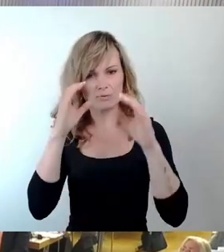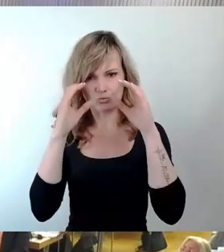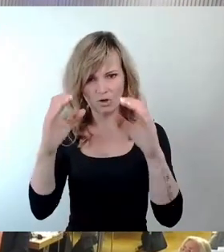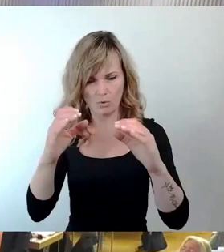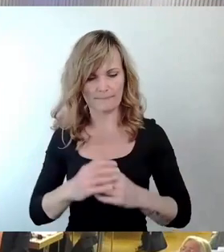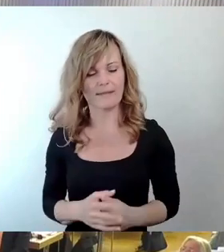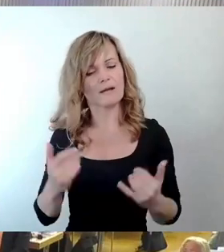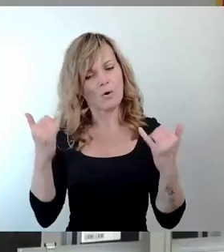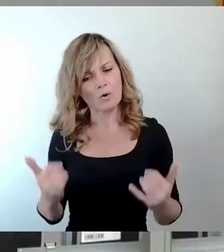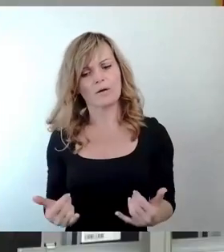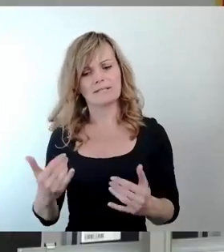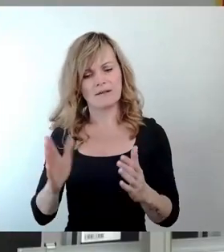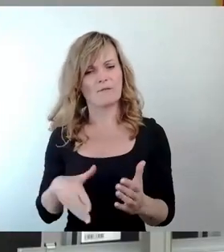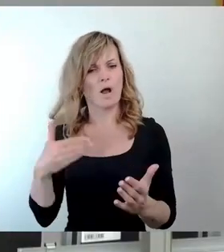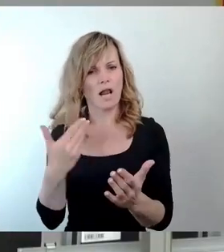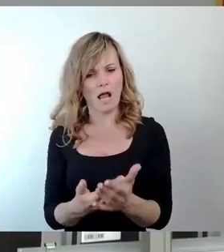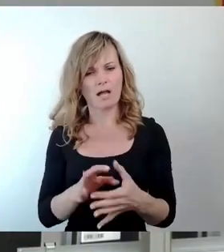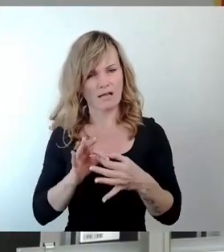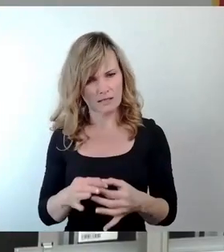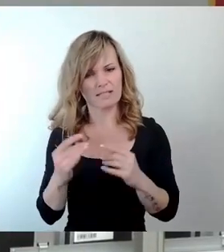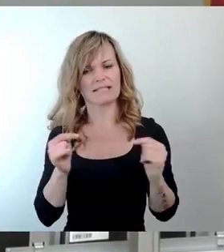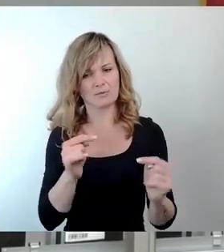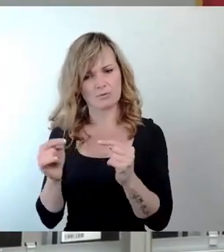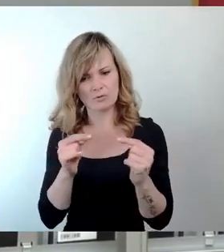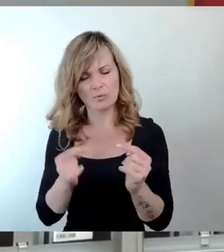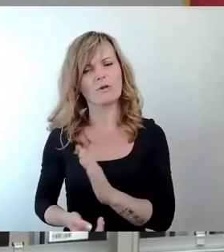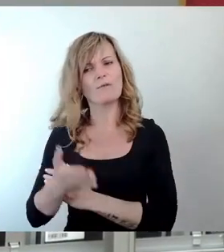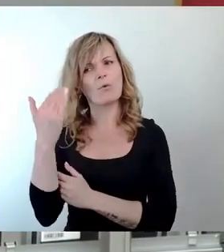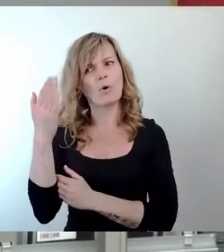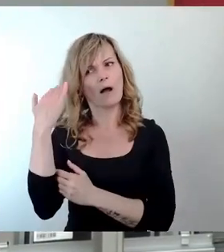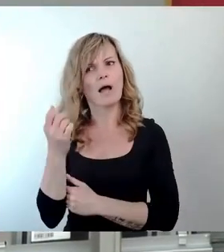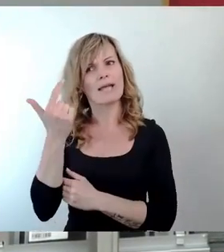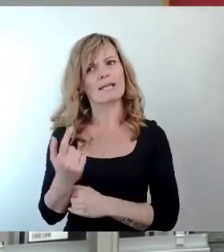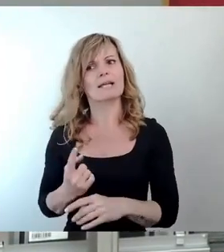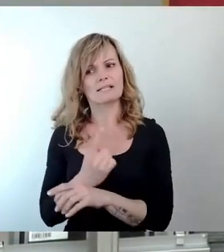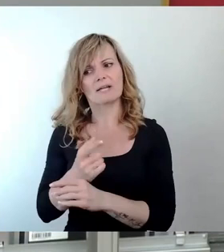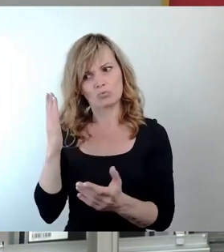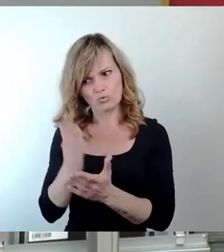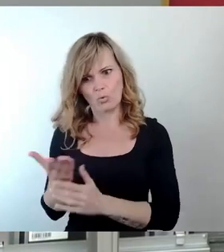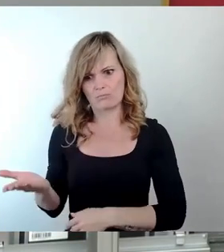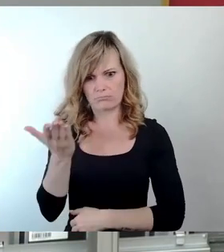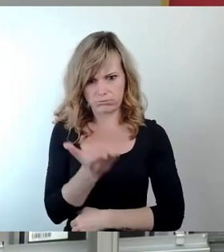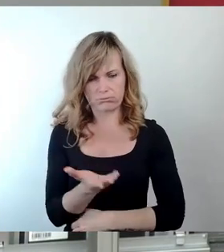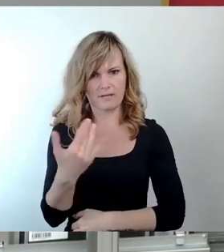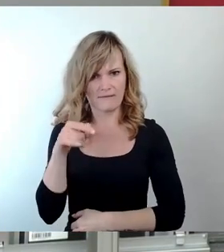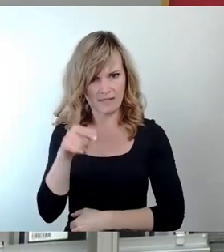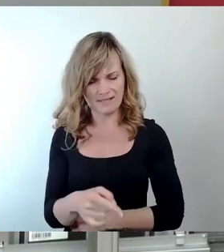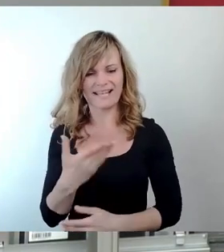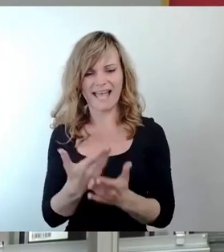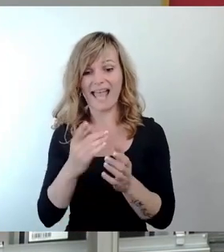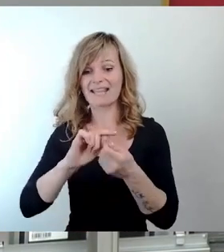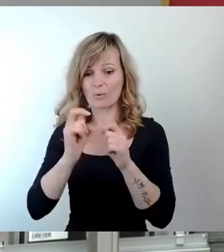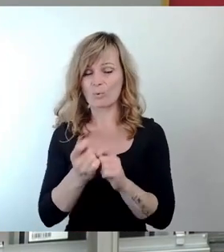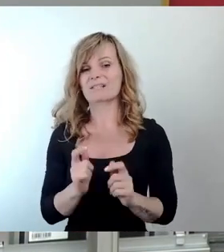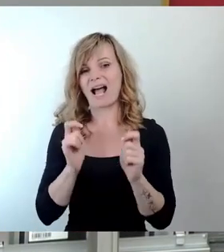Vorlage, die vor einiger Zeit bereits schon mal auf dem Weg im Stadtrat war. Der ältere Änderungsantrag zeigt es ja auch relativ deutlich, der